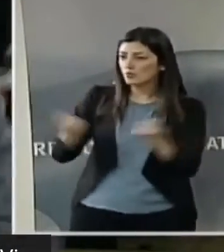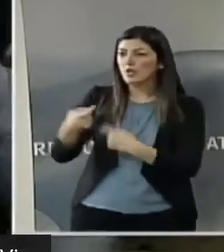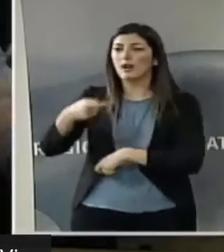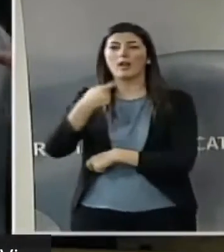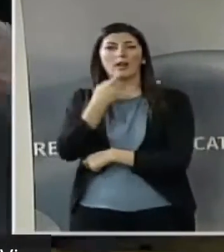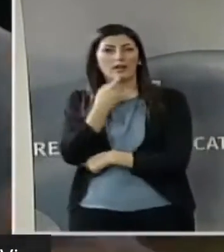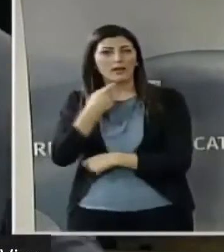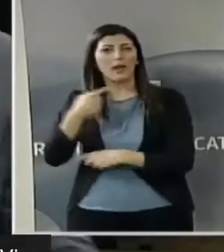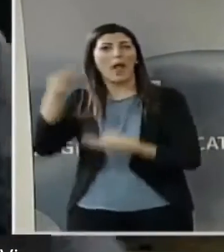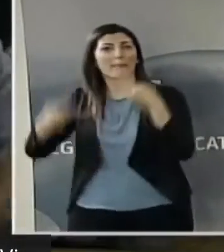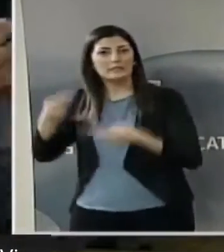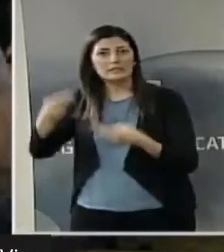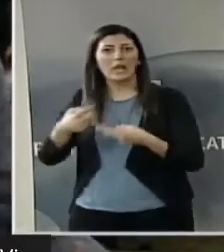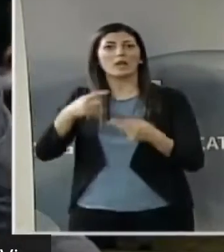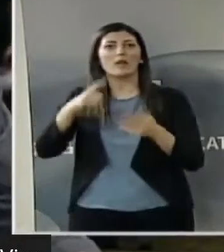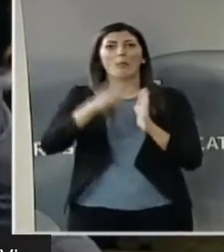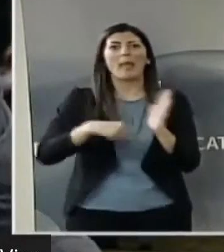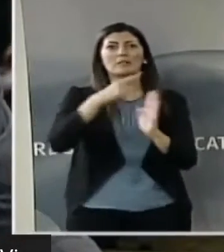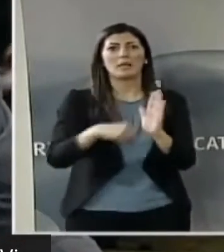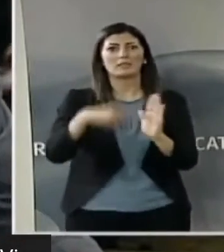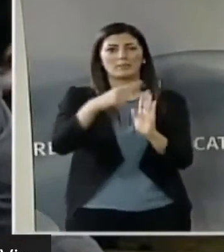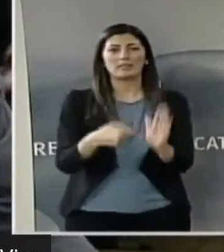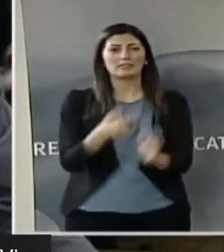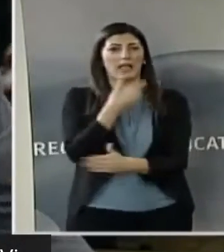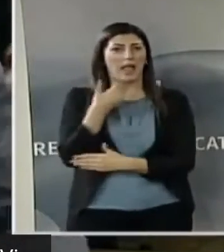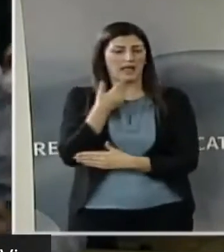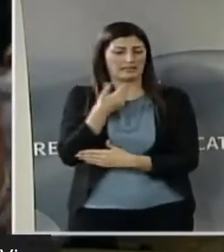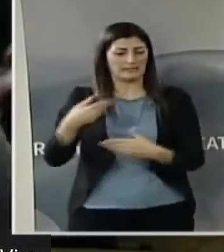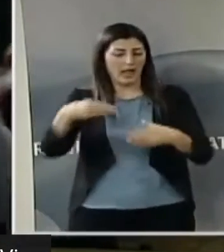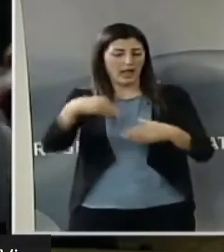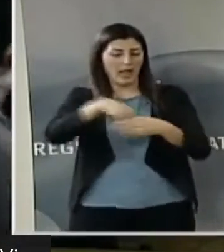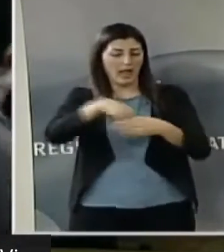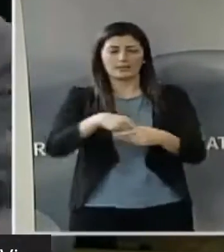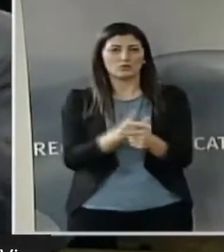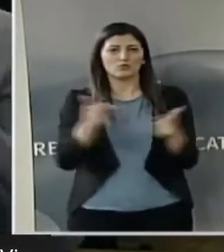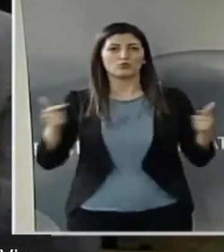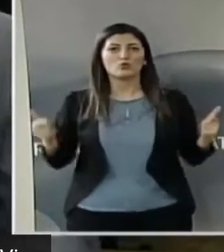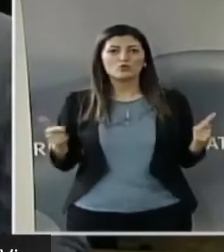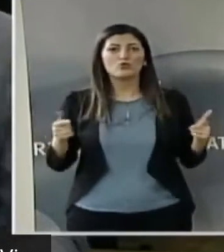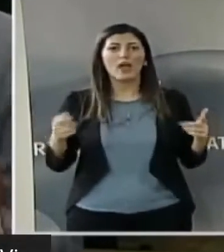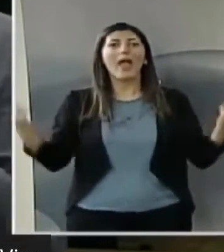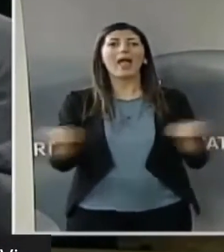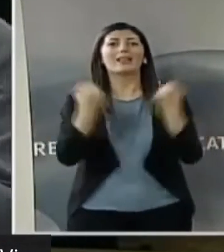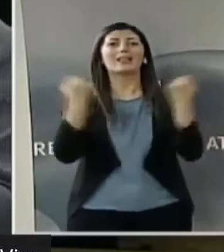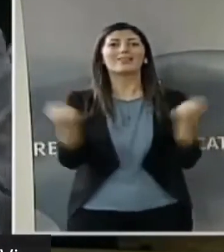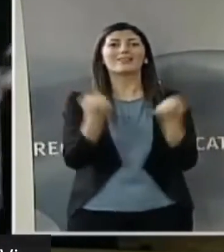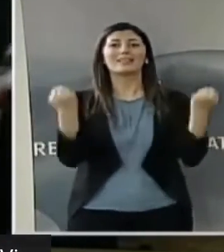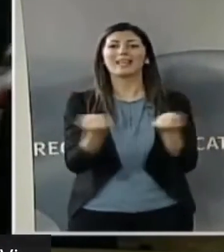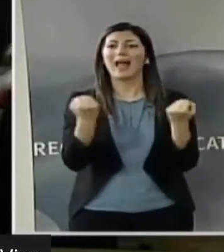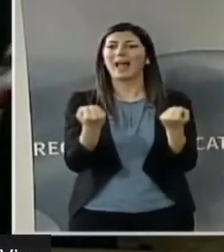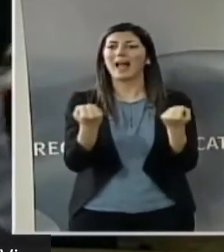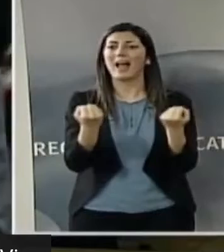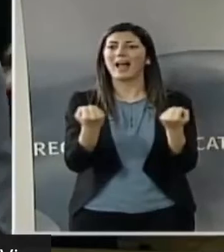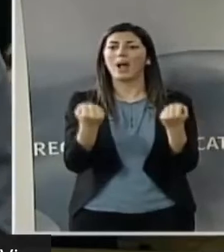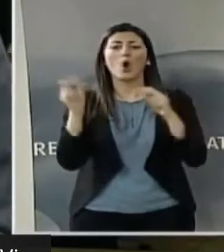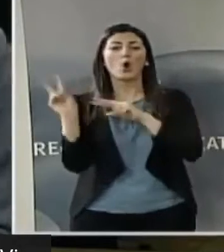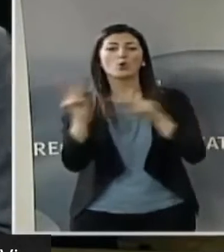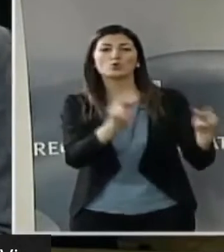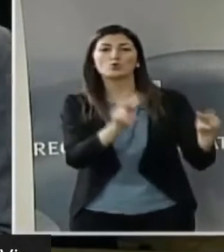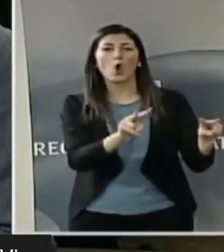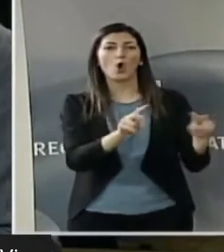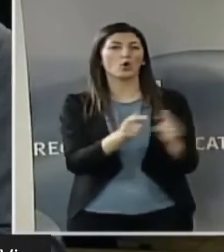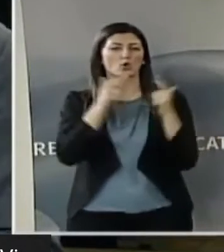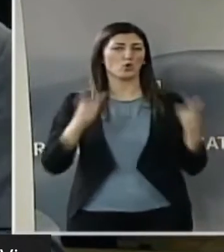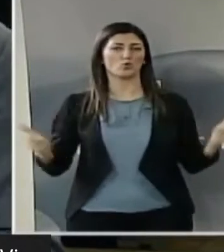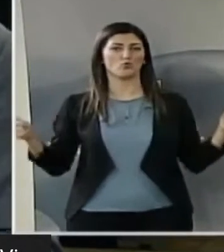amministrativo, per mesi è assente in azienda e non fa attività di controllo e